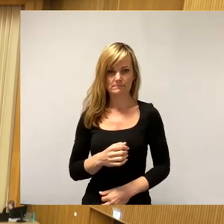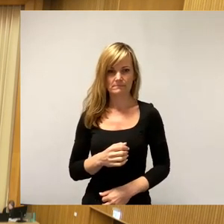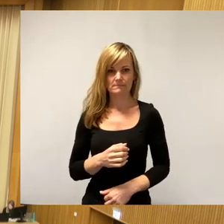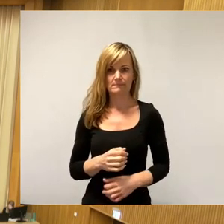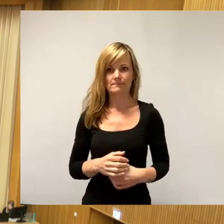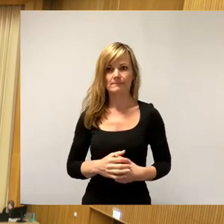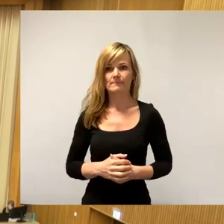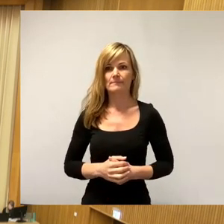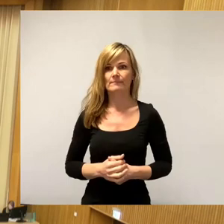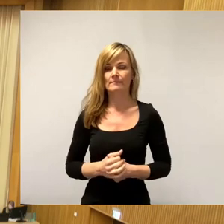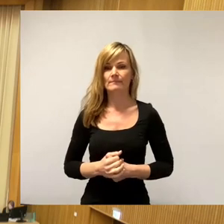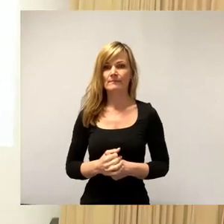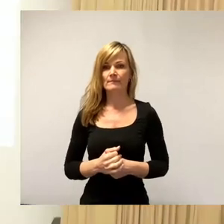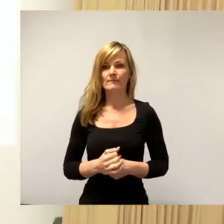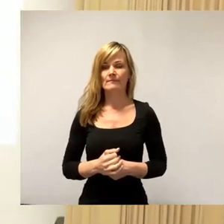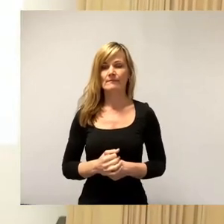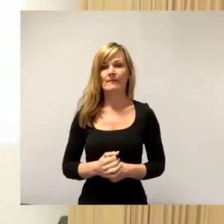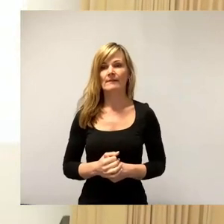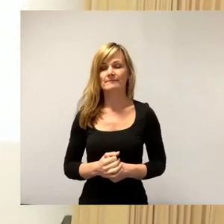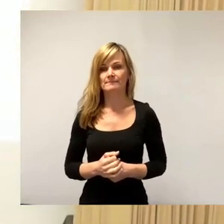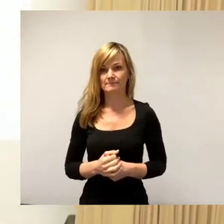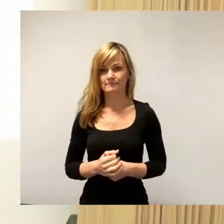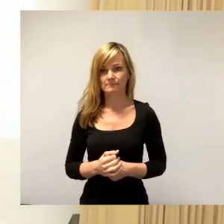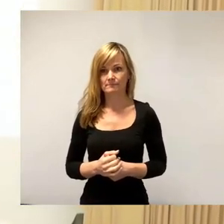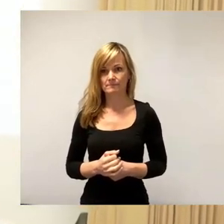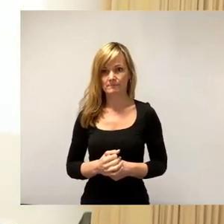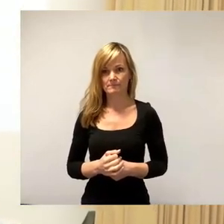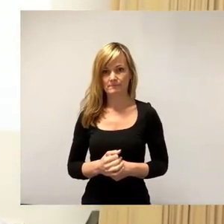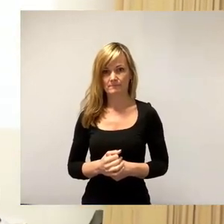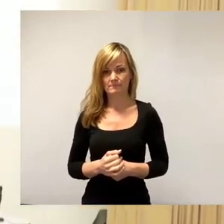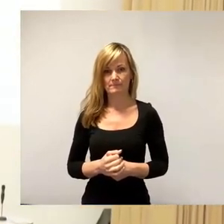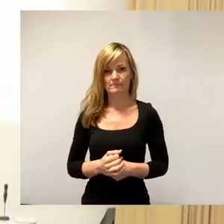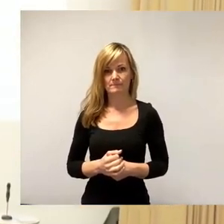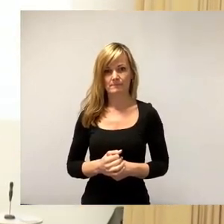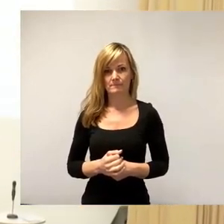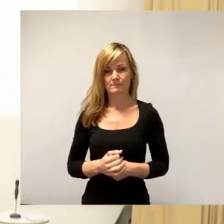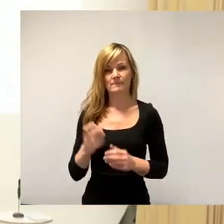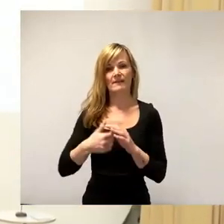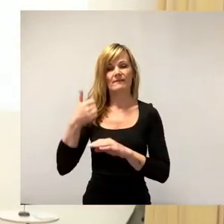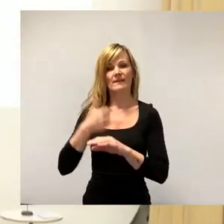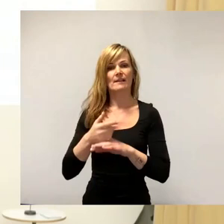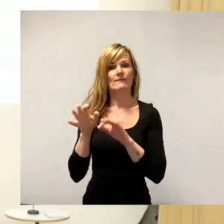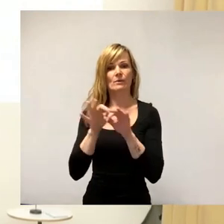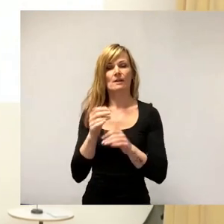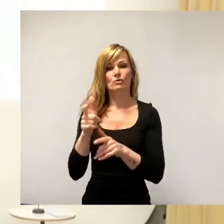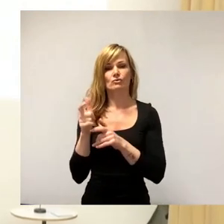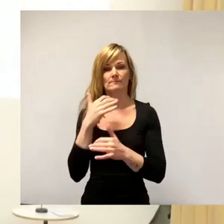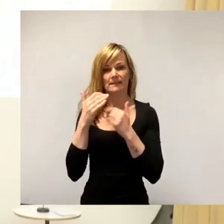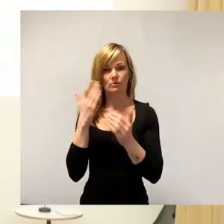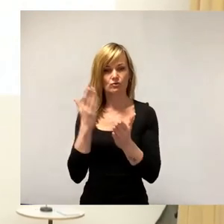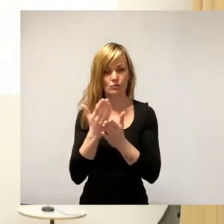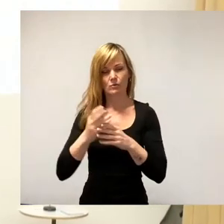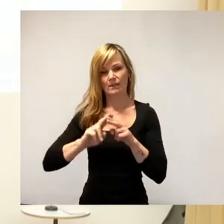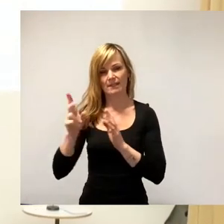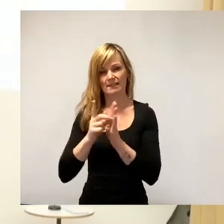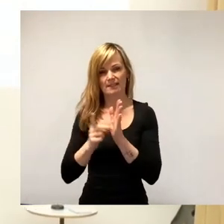Dann bringen wir den federführenden Ausschussbericht, der hat schon das korrigierte Datum 30.9.24, also müssen wir ihn noch